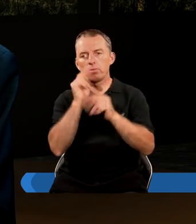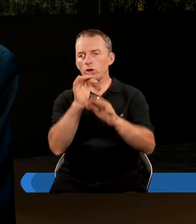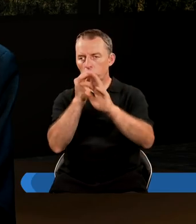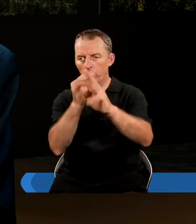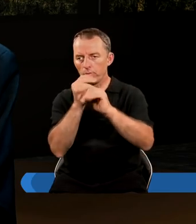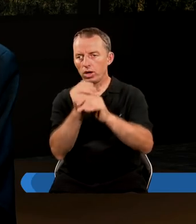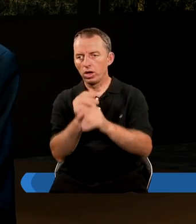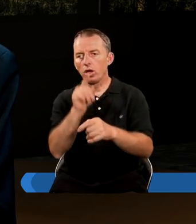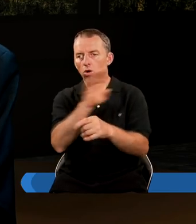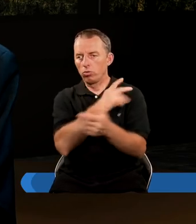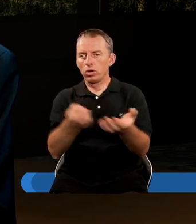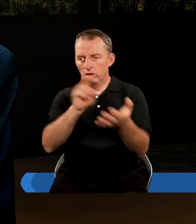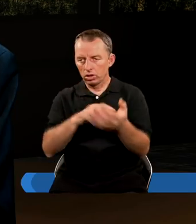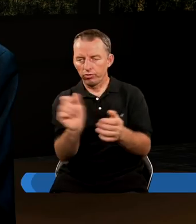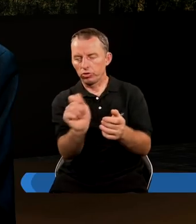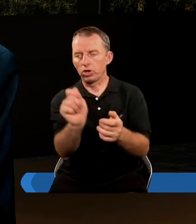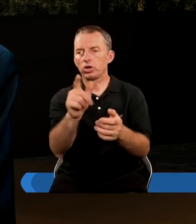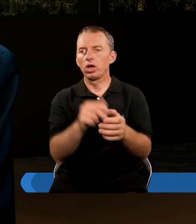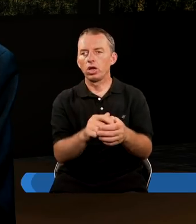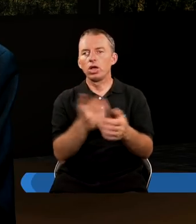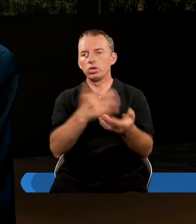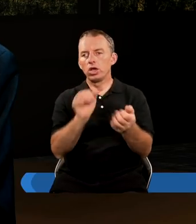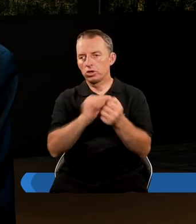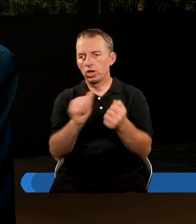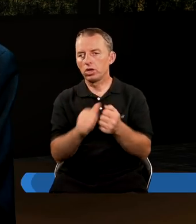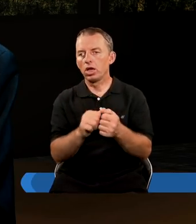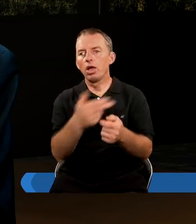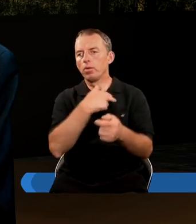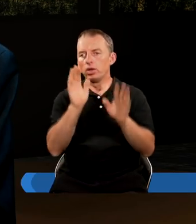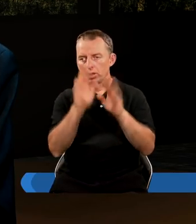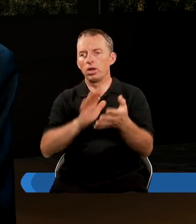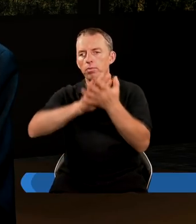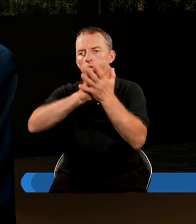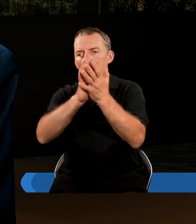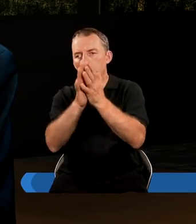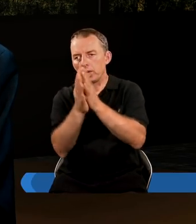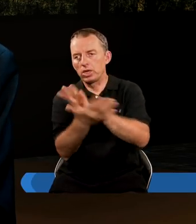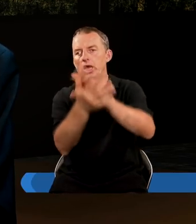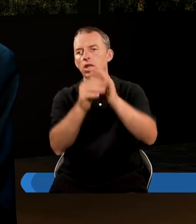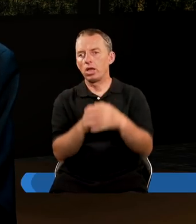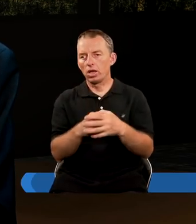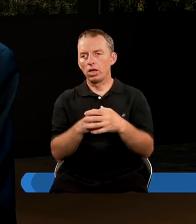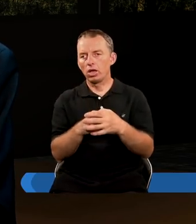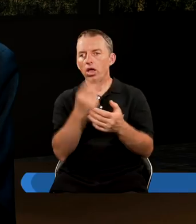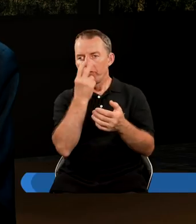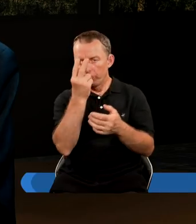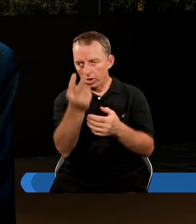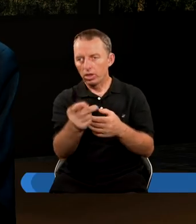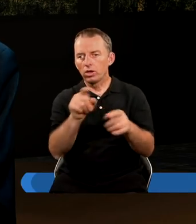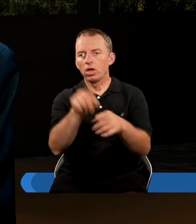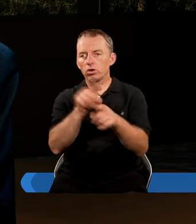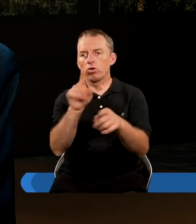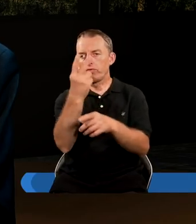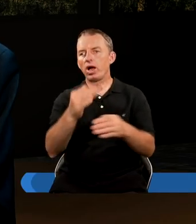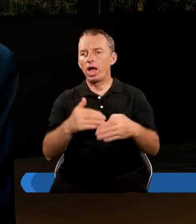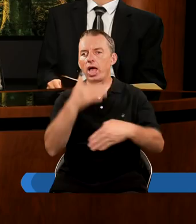trąba, a umarli zostaną wskrzeszeni, niezniszczalni, a my zostaniemy przemienieni. Aha. widzimy, że są te dwa